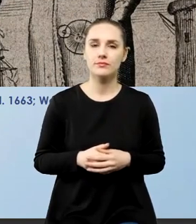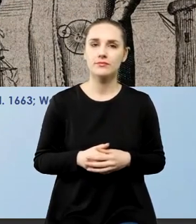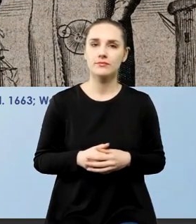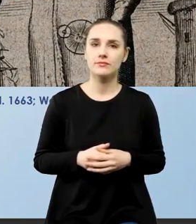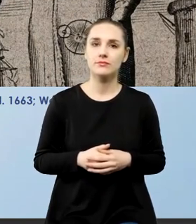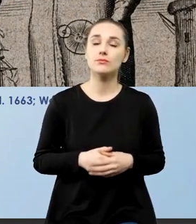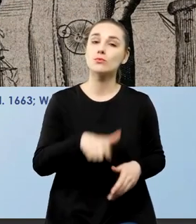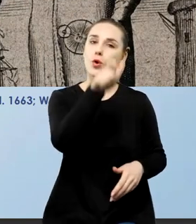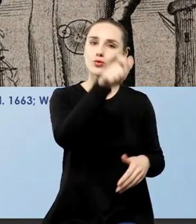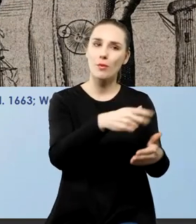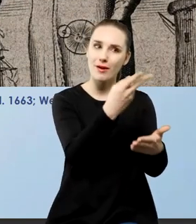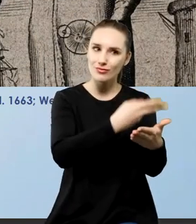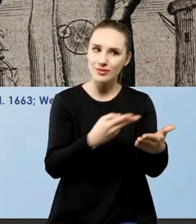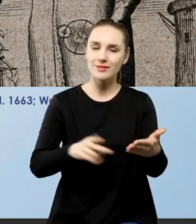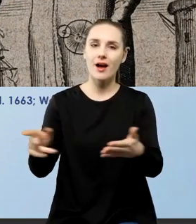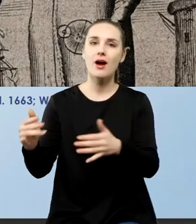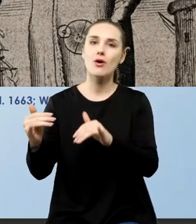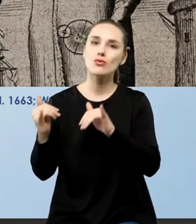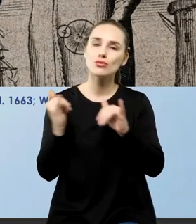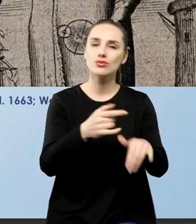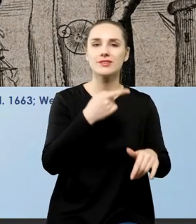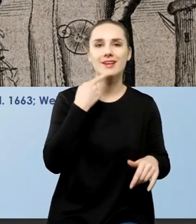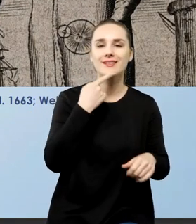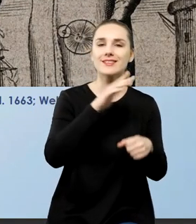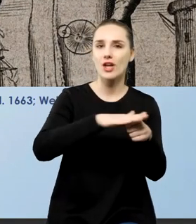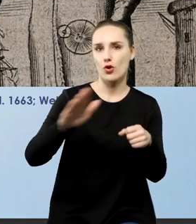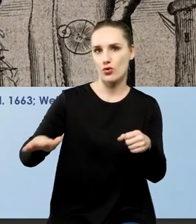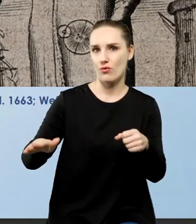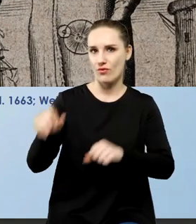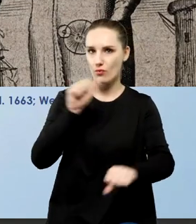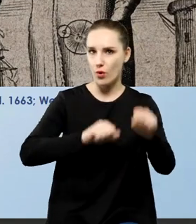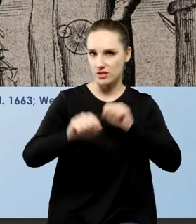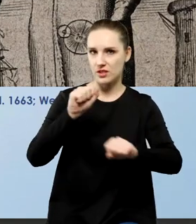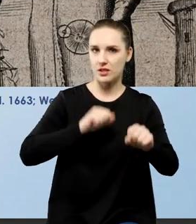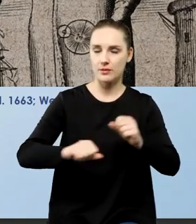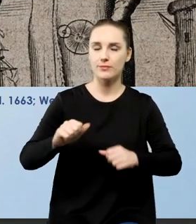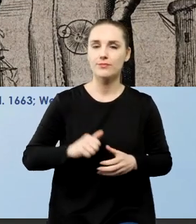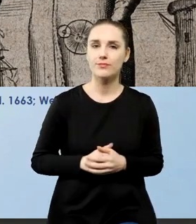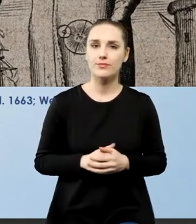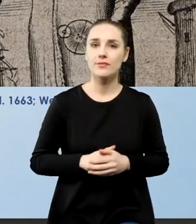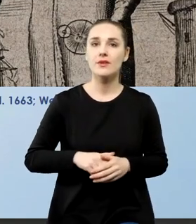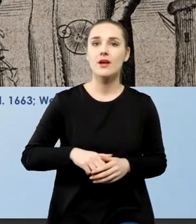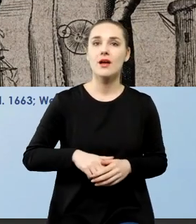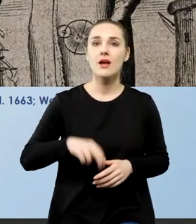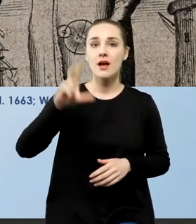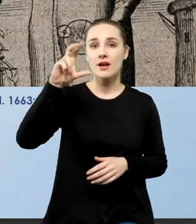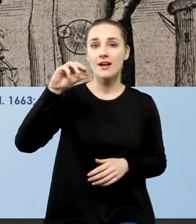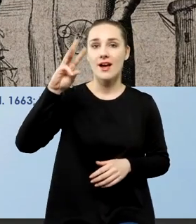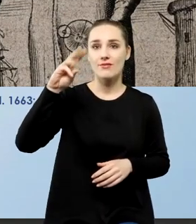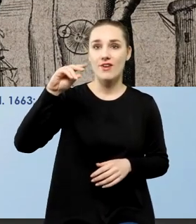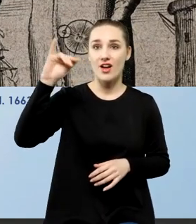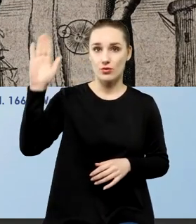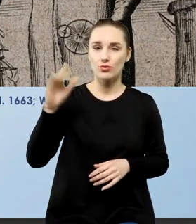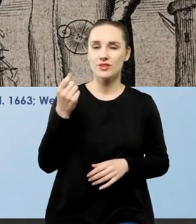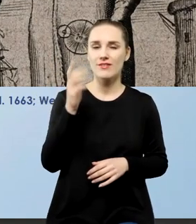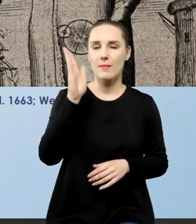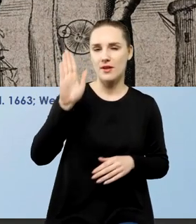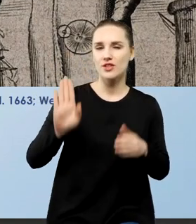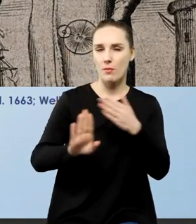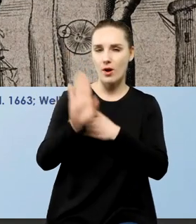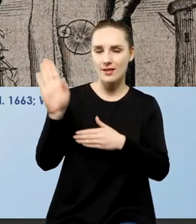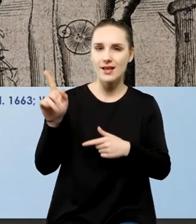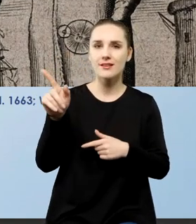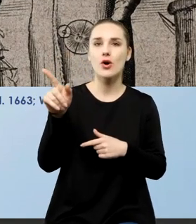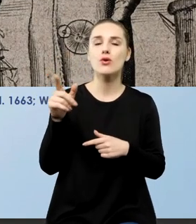używającego języka narodowego, w tym wypadku włoskiego. Bo Heweliusz, który za chwilę będzie pokazany, to jest już